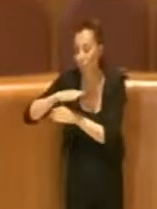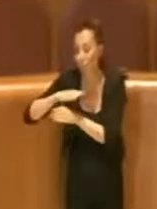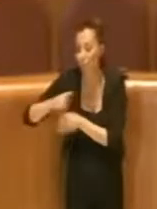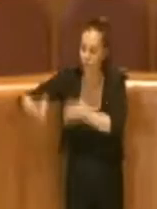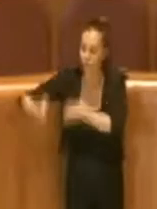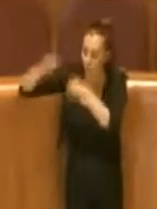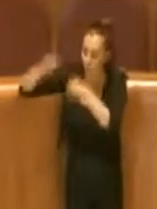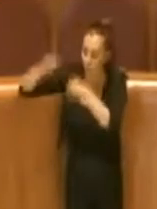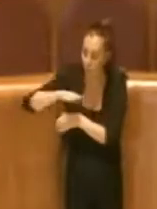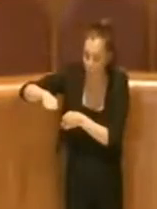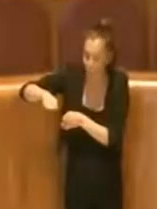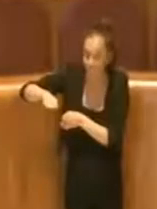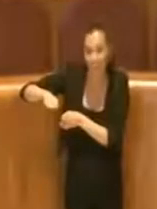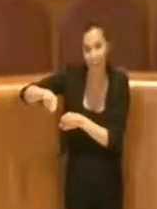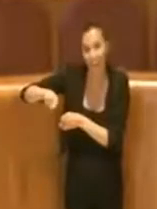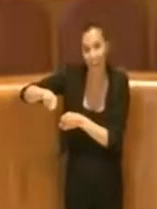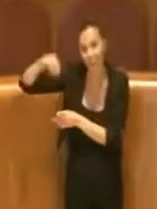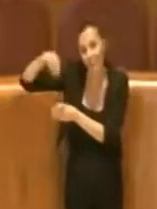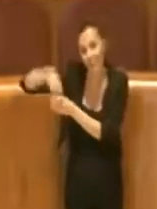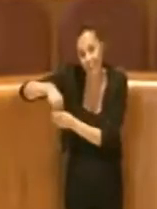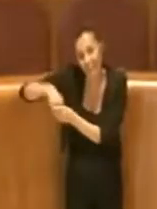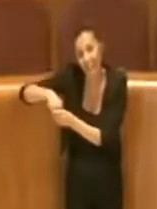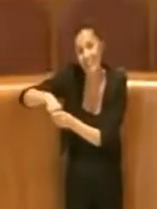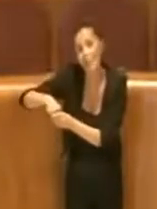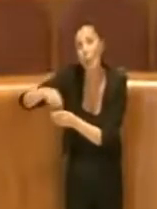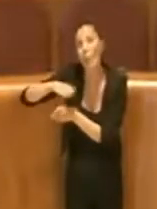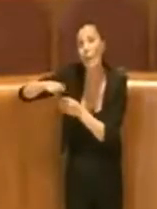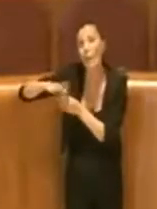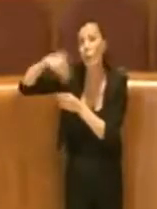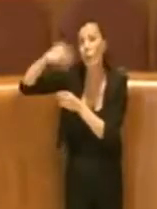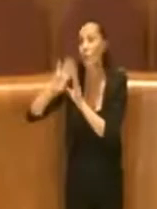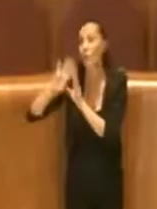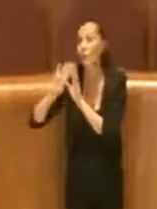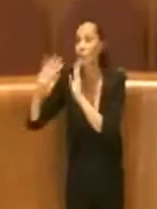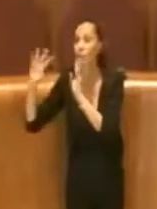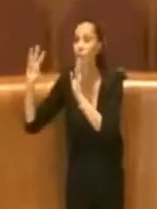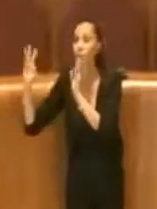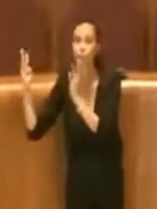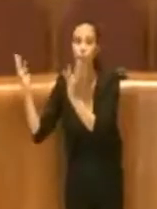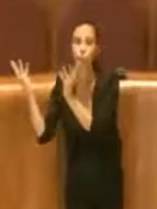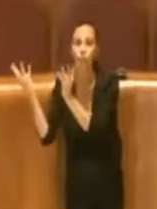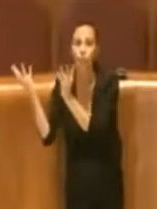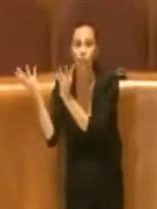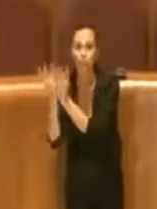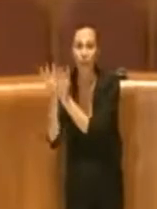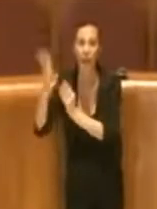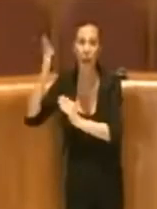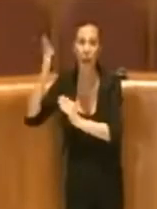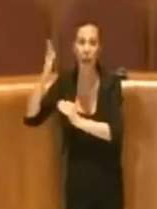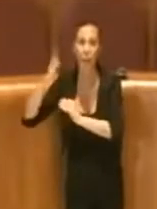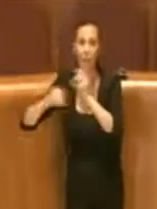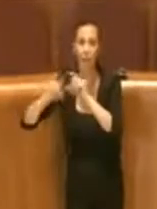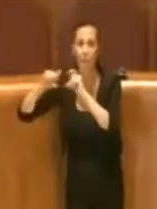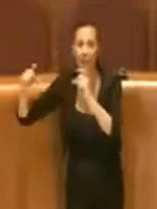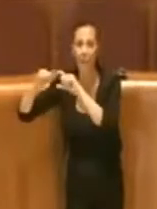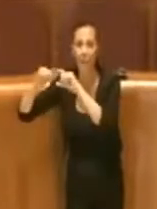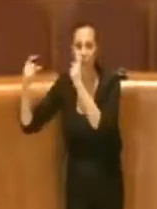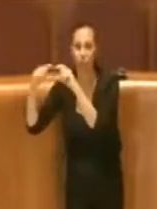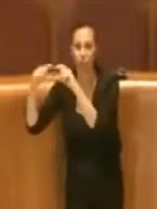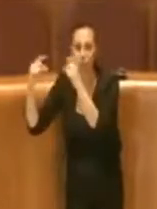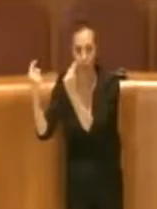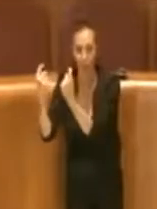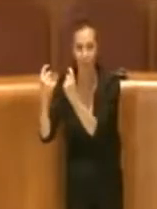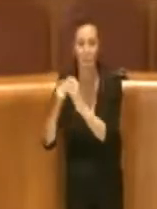ricoperto di laterizi e di travertino. Quello che dicevano i colleghi che mi hanno preceduta